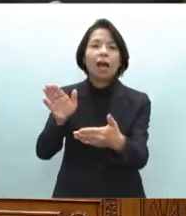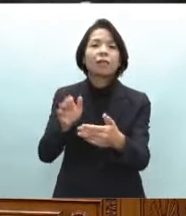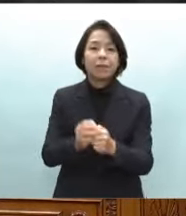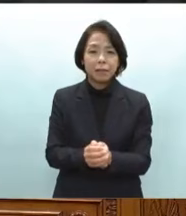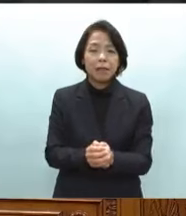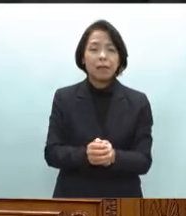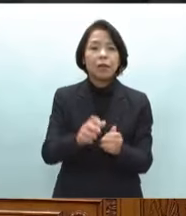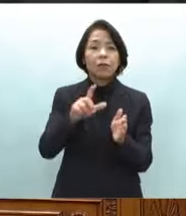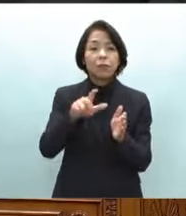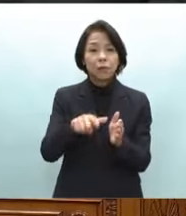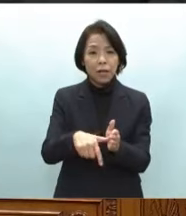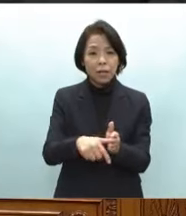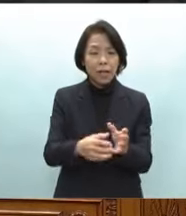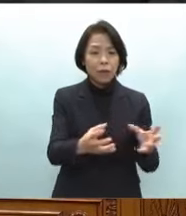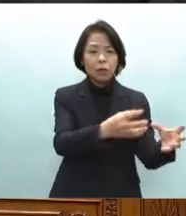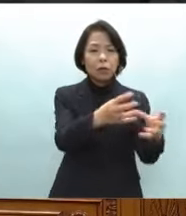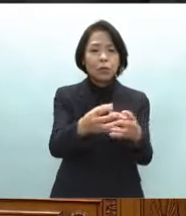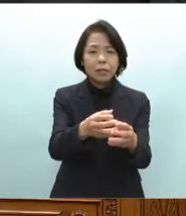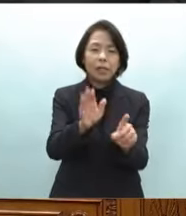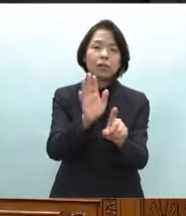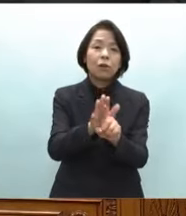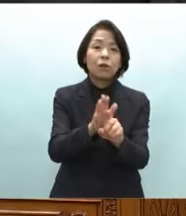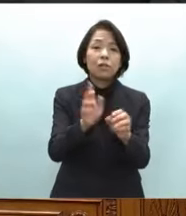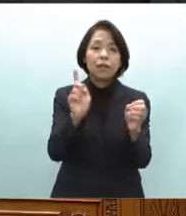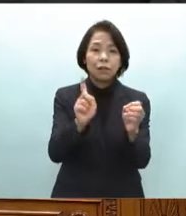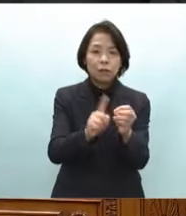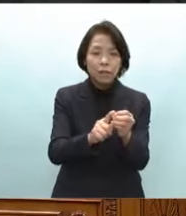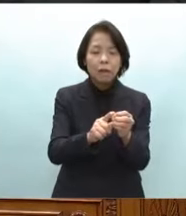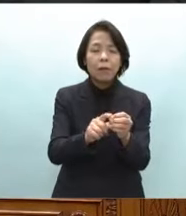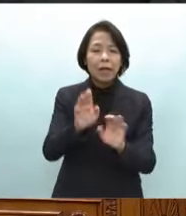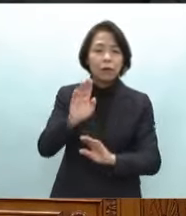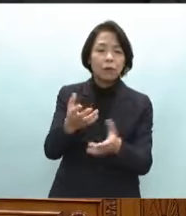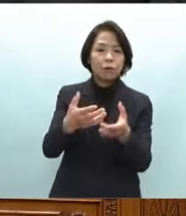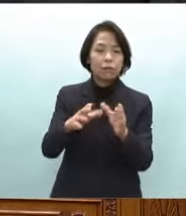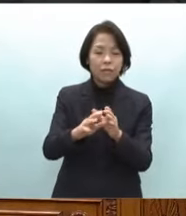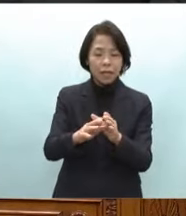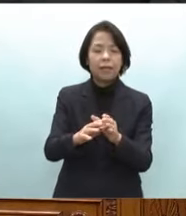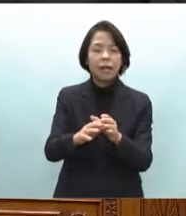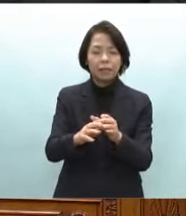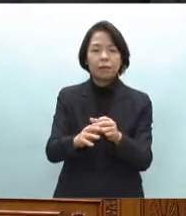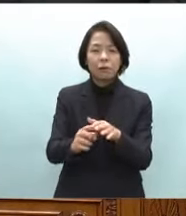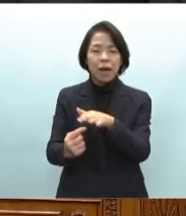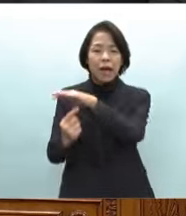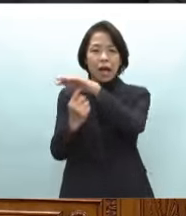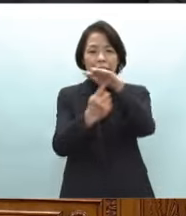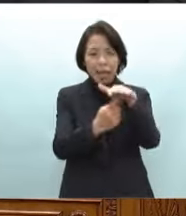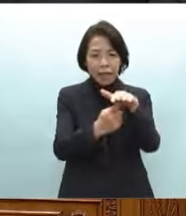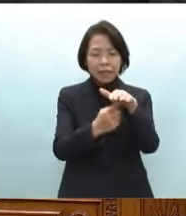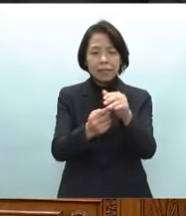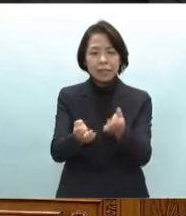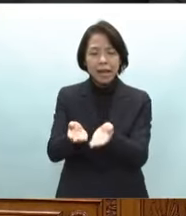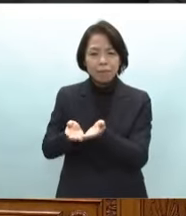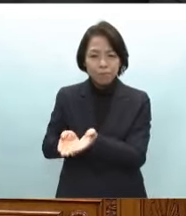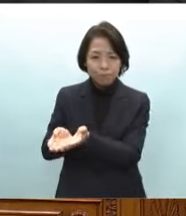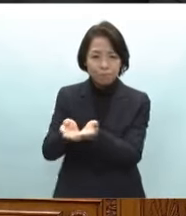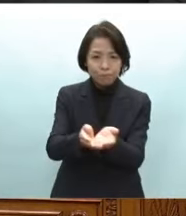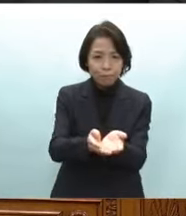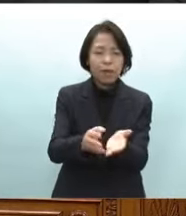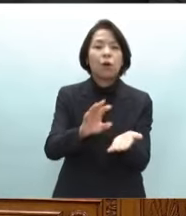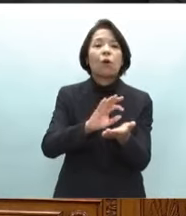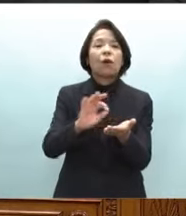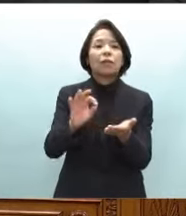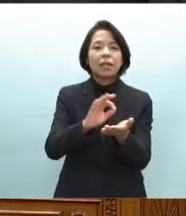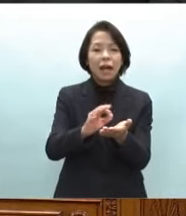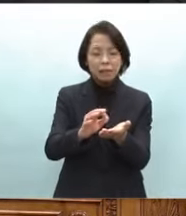な中孤立集落支援のため自衛隊は空からは減り海からは大型のホバークラフトを使って